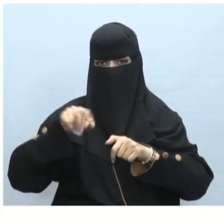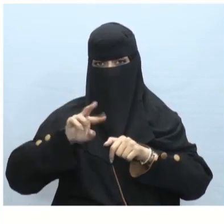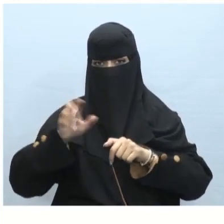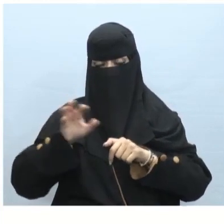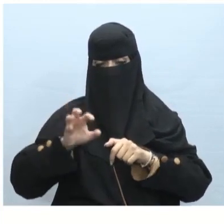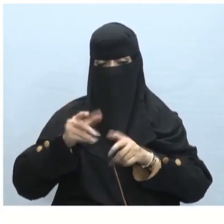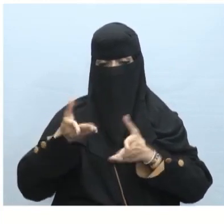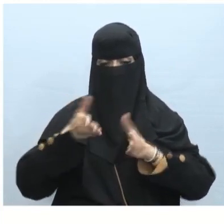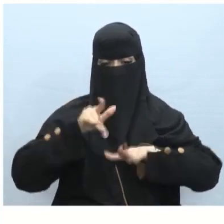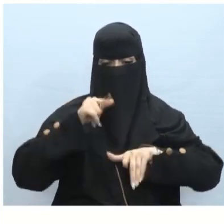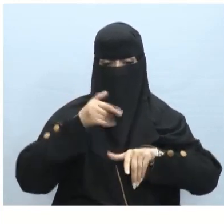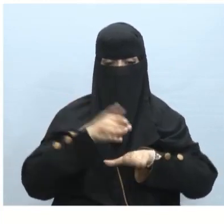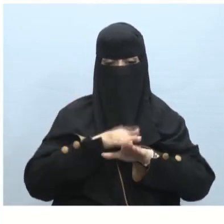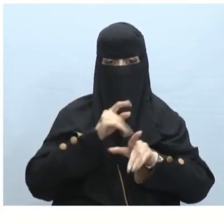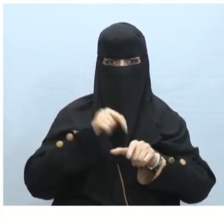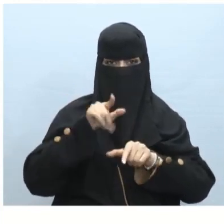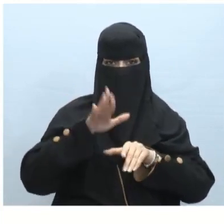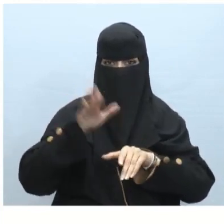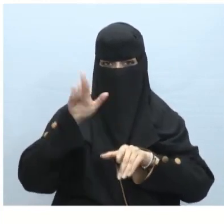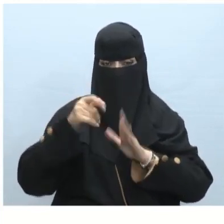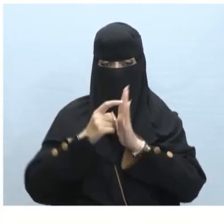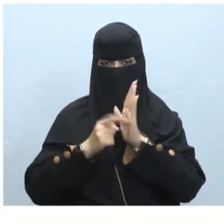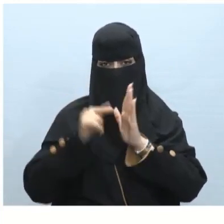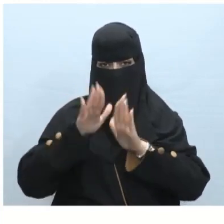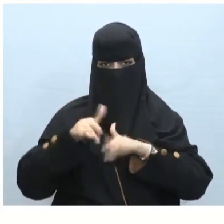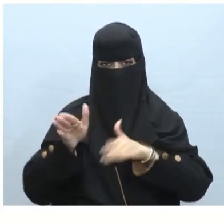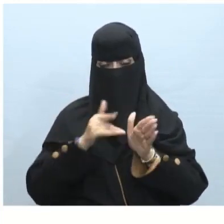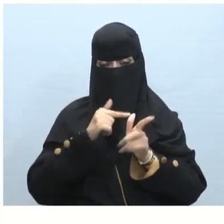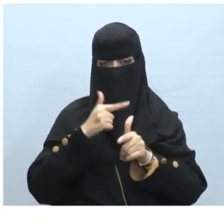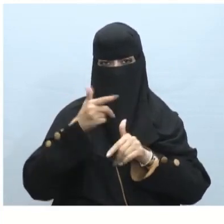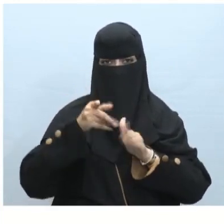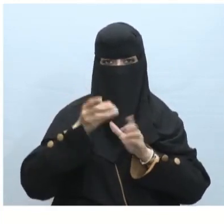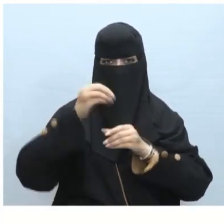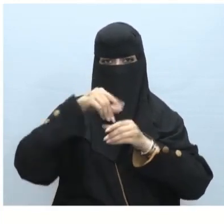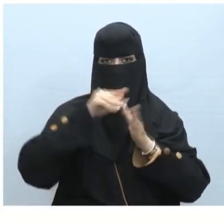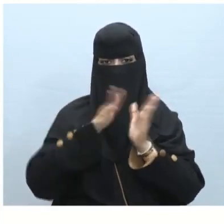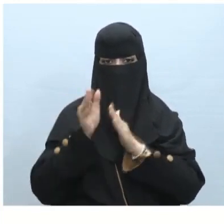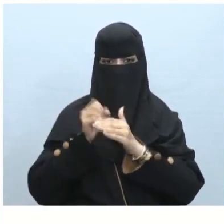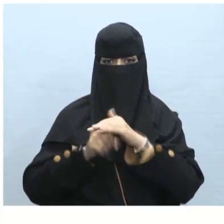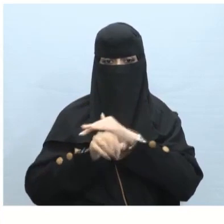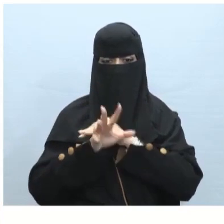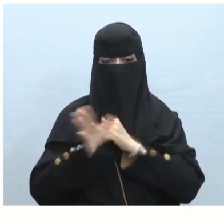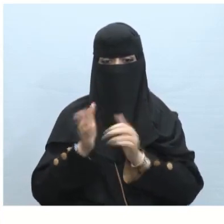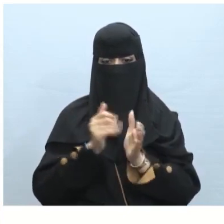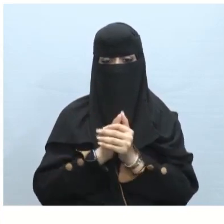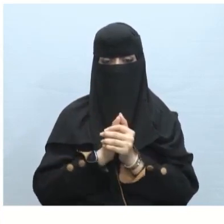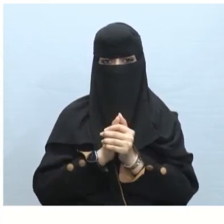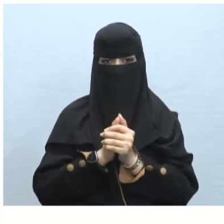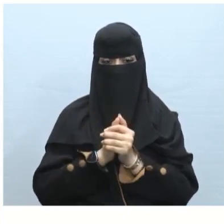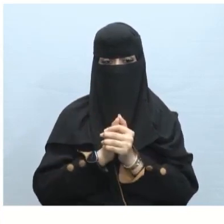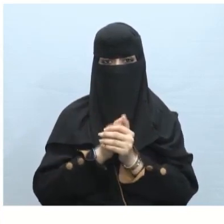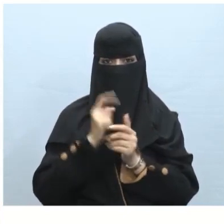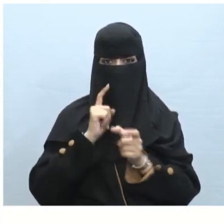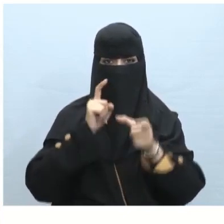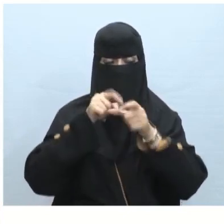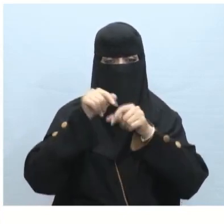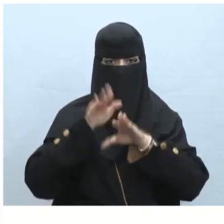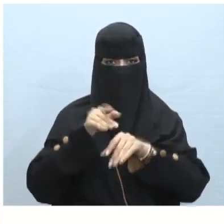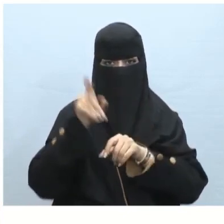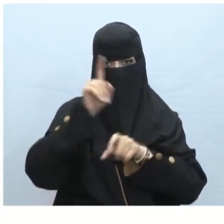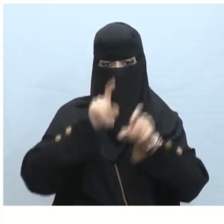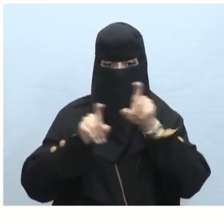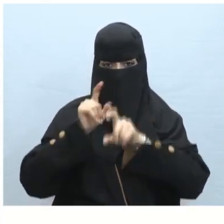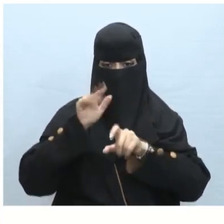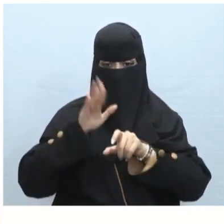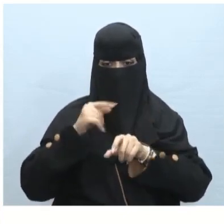الفار الأيمن على أحد العناصر الموجودة داخل الشريحة نصل إلى تقويم الدرس